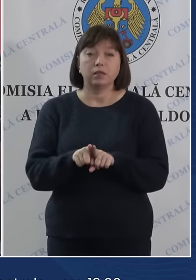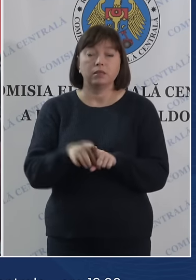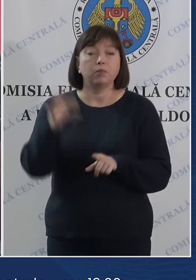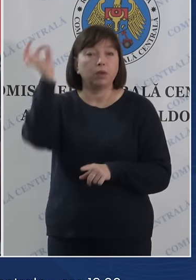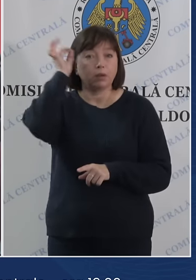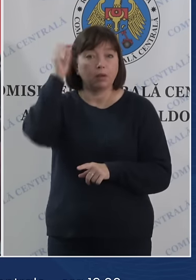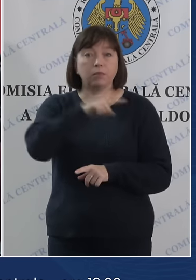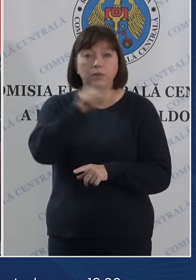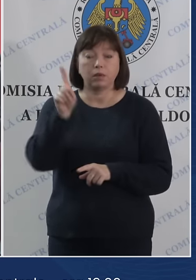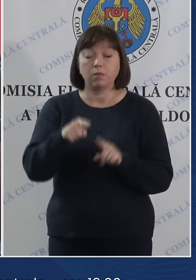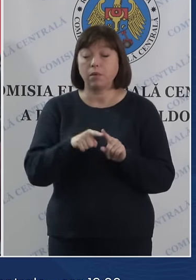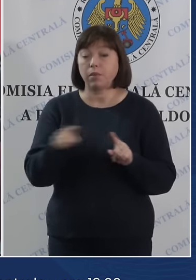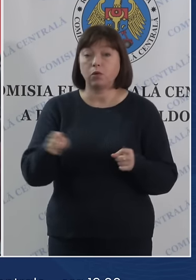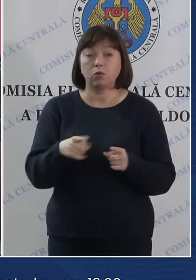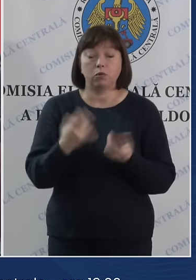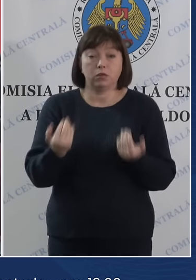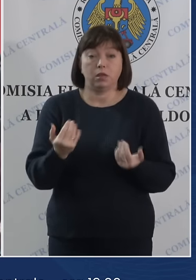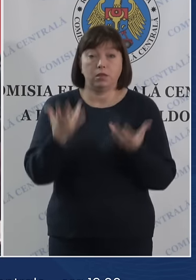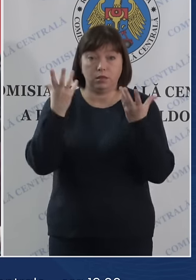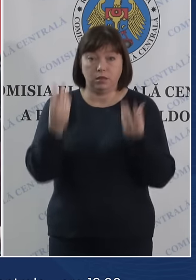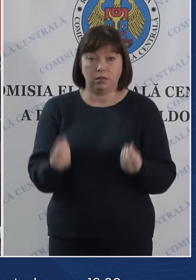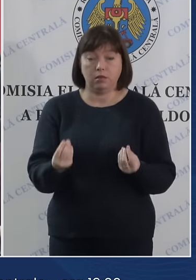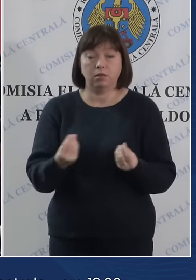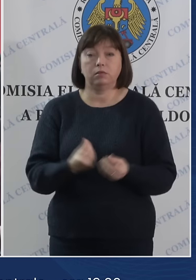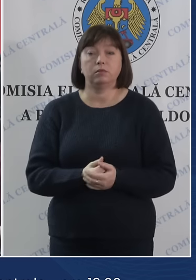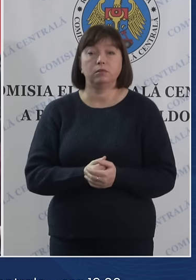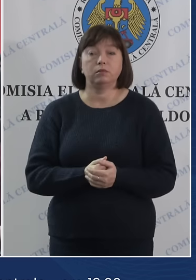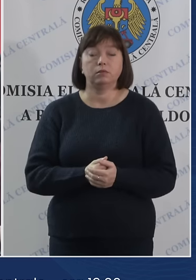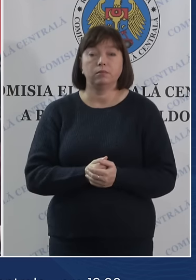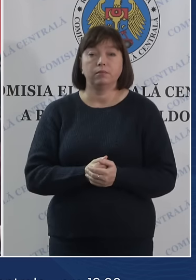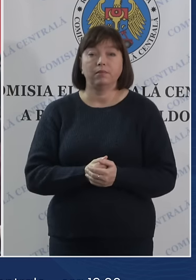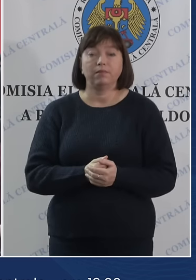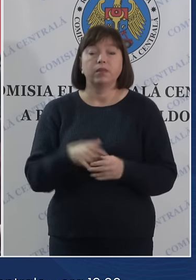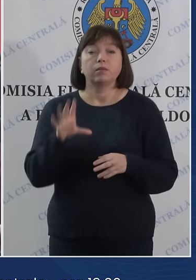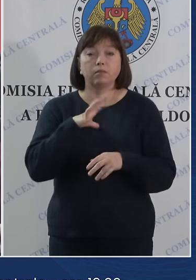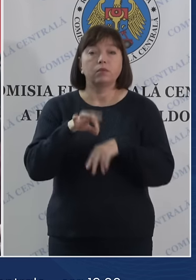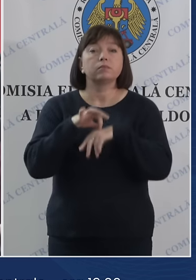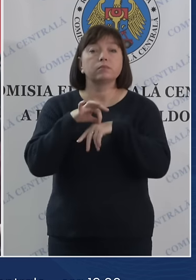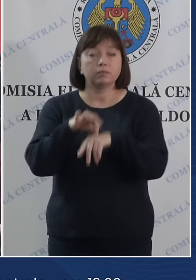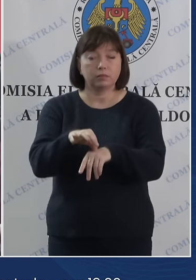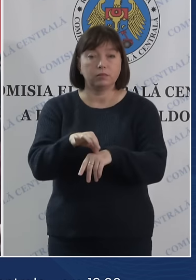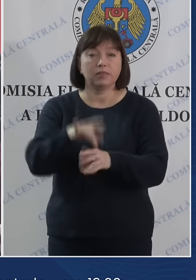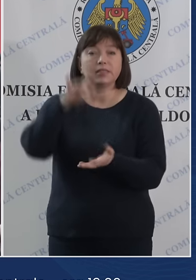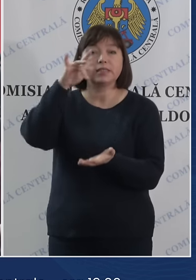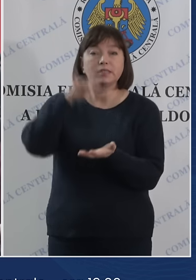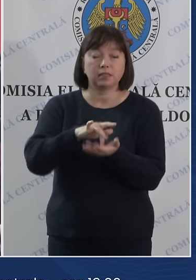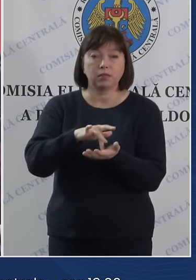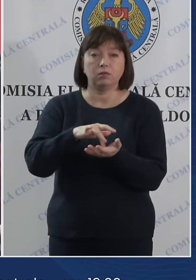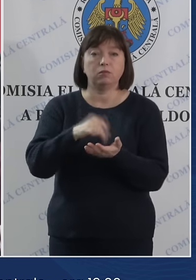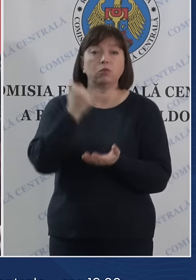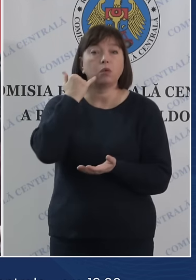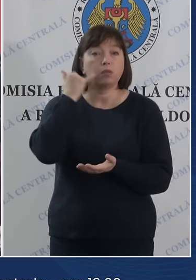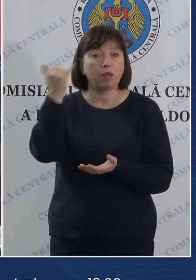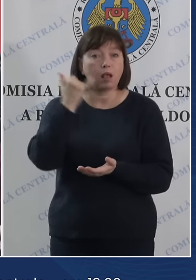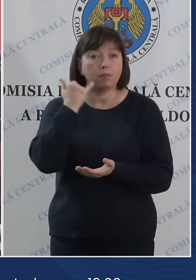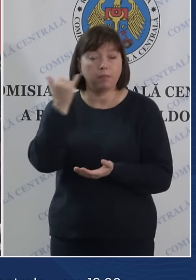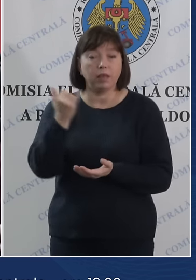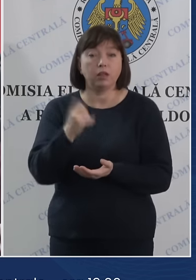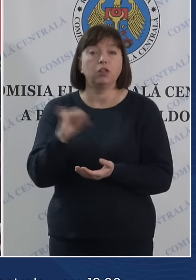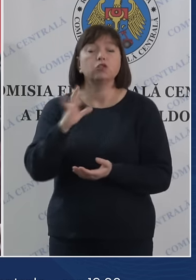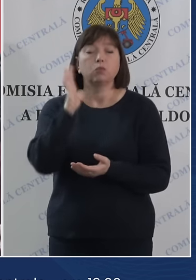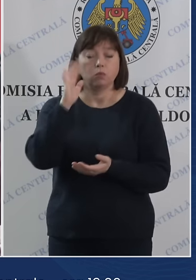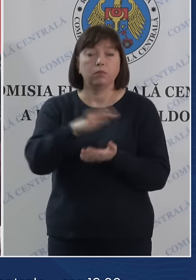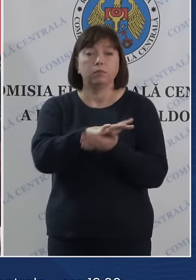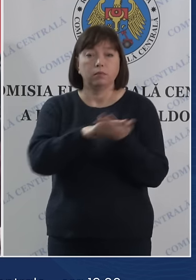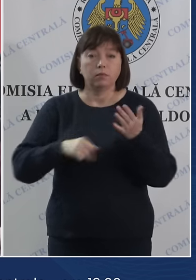amintim că pe parcursul zilei de astăzi și-a desfășurat activitatea Centrul de Apel și de asemenea o va